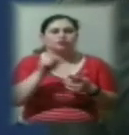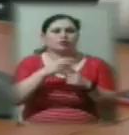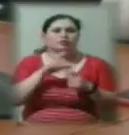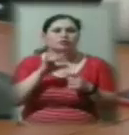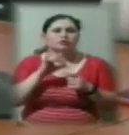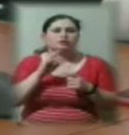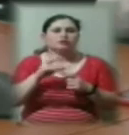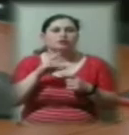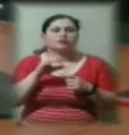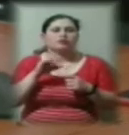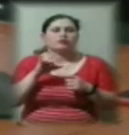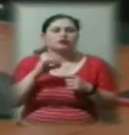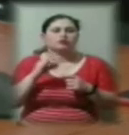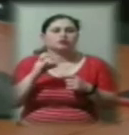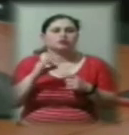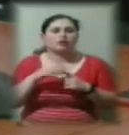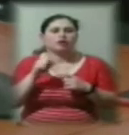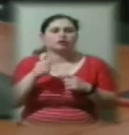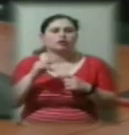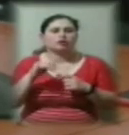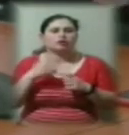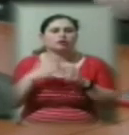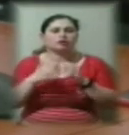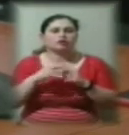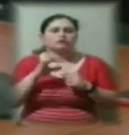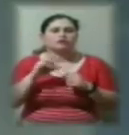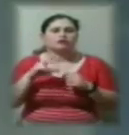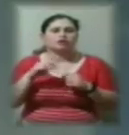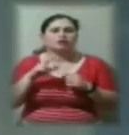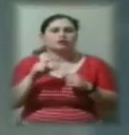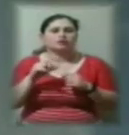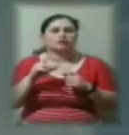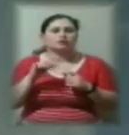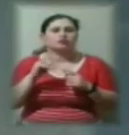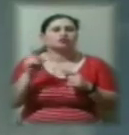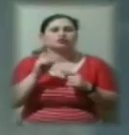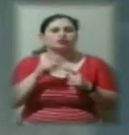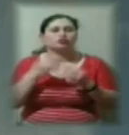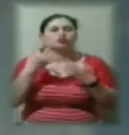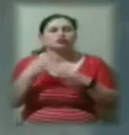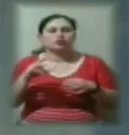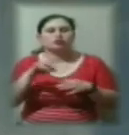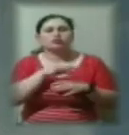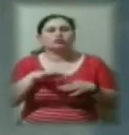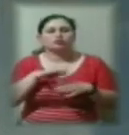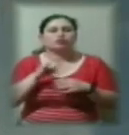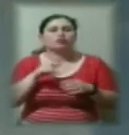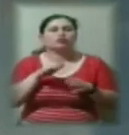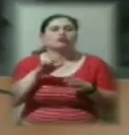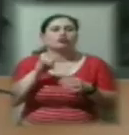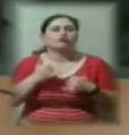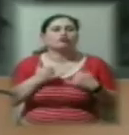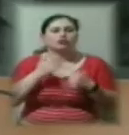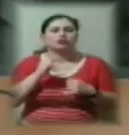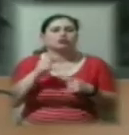відповідальністю «Автоград Херсон» Светлана Казанцева розповіла, що сьогодні допустять на територію заводу уповноважених за нарахування заробітної